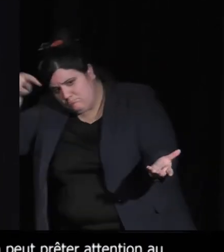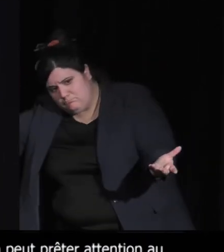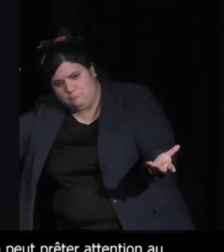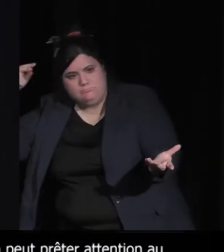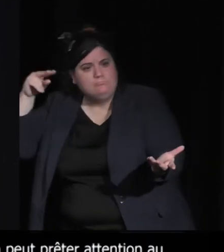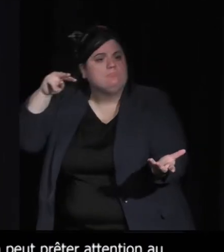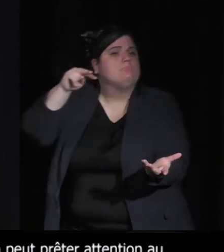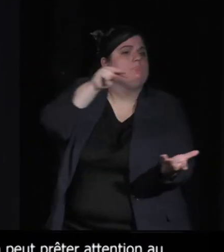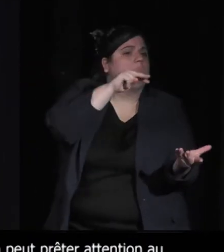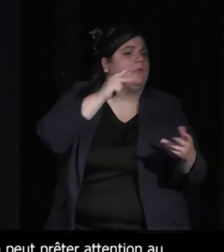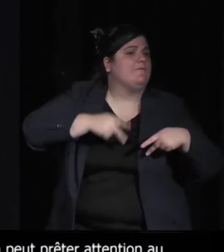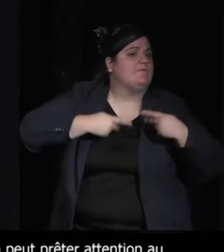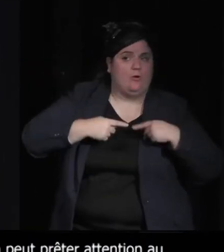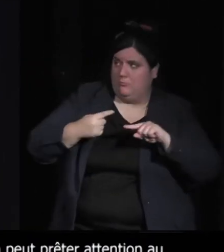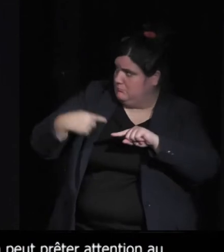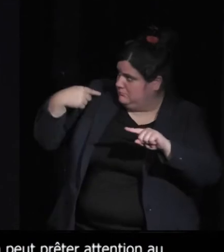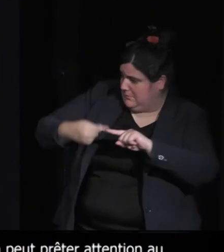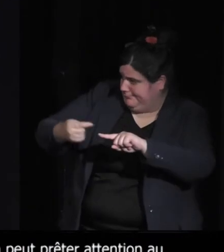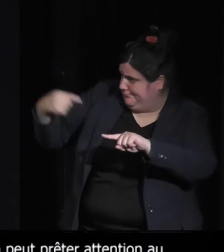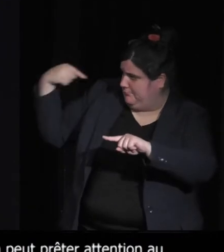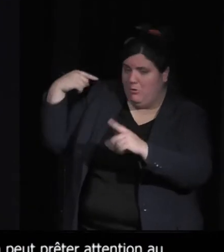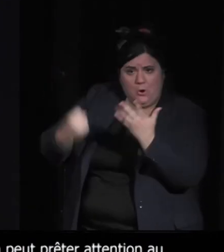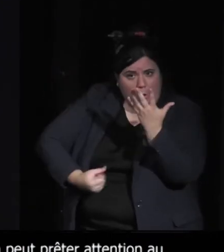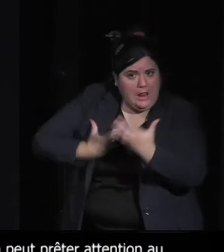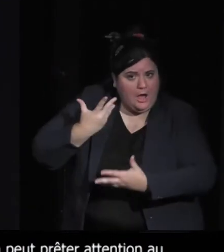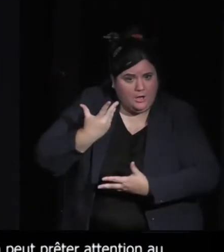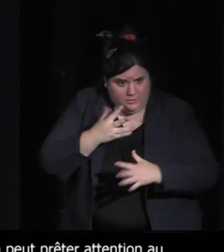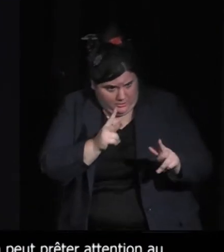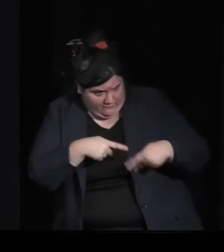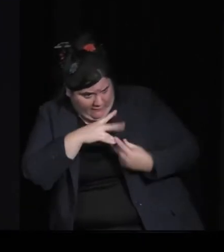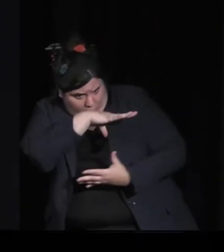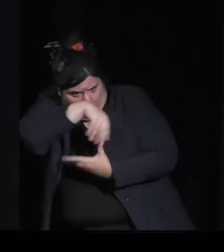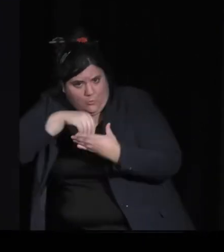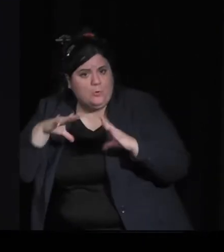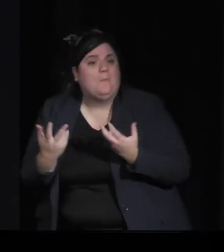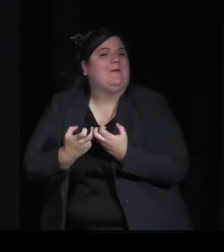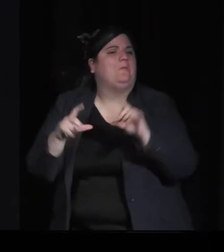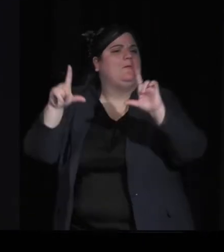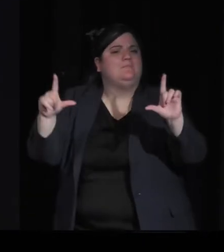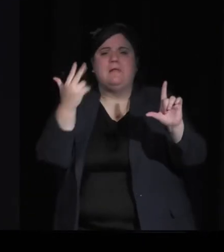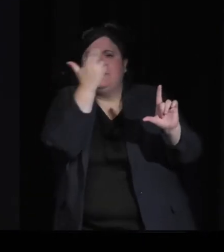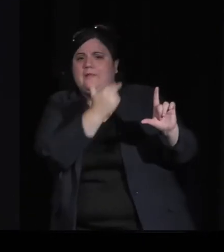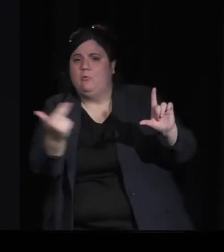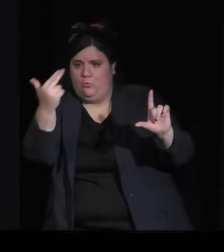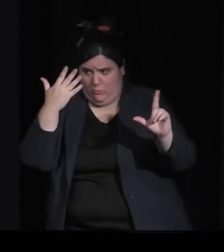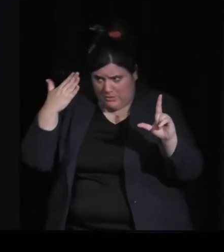vivant dans l'art et dans certains tableaux. Et en fait, il y avait une